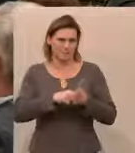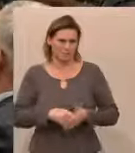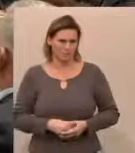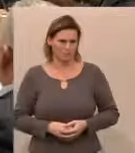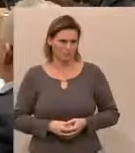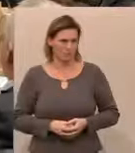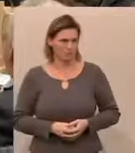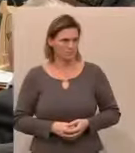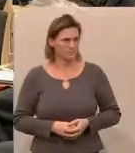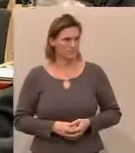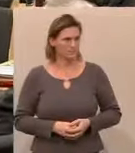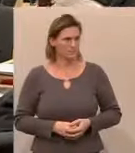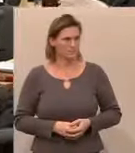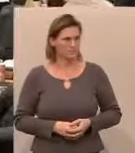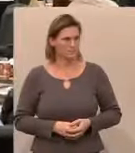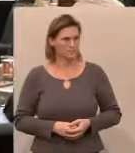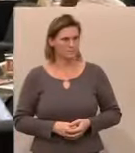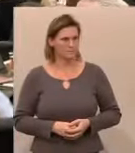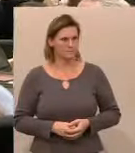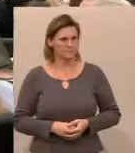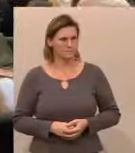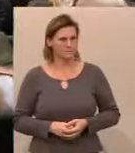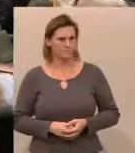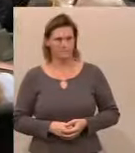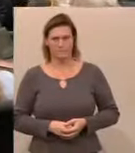Pardon, eine tatsächliche Berichtigung wurde gemeldet